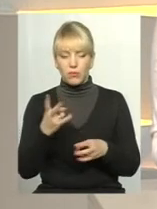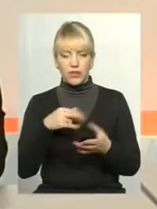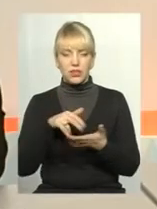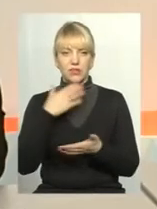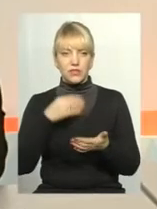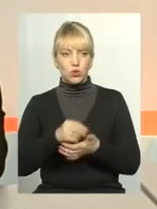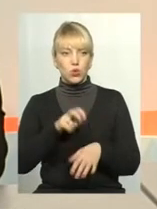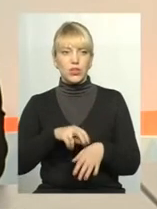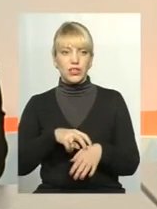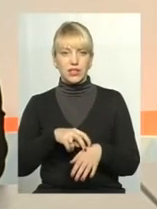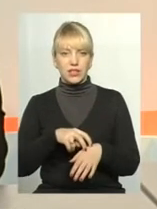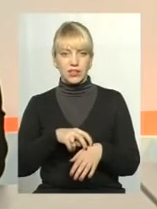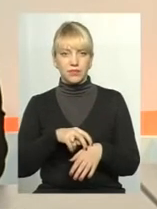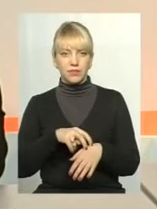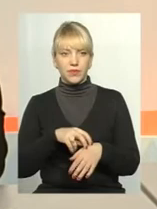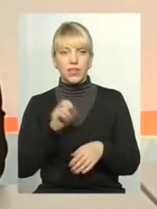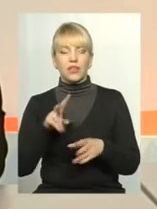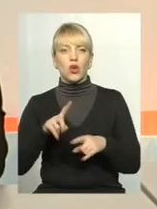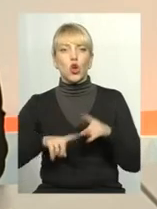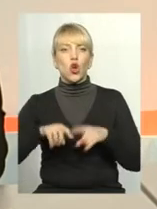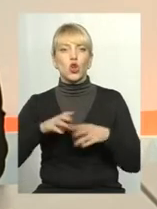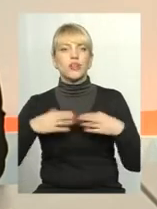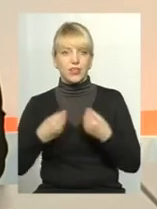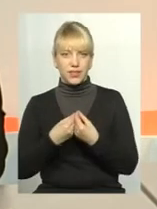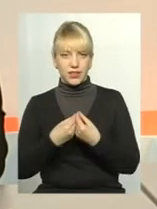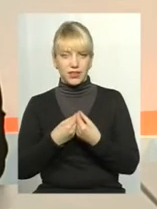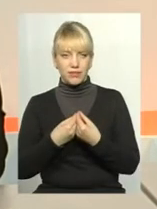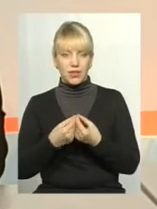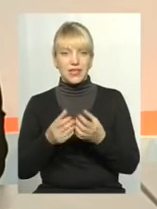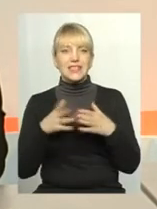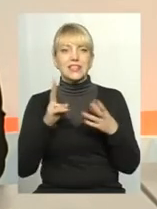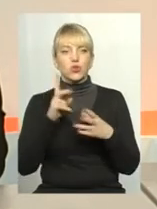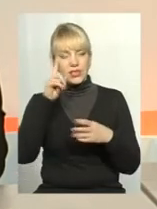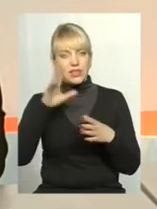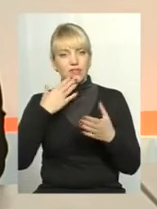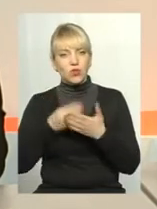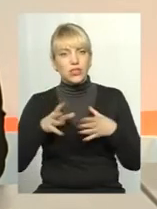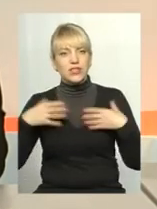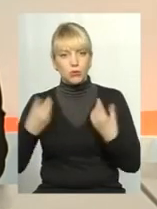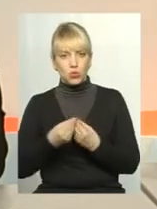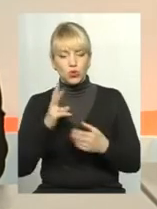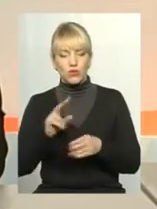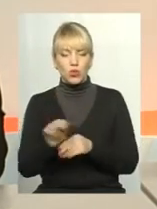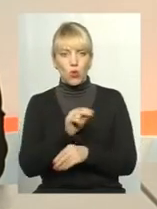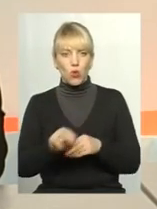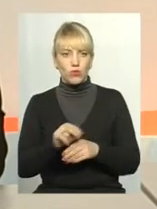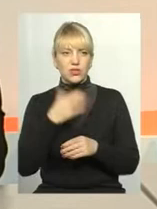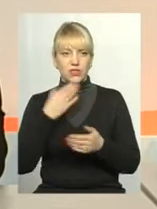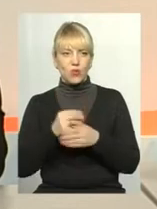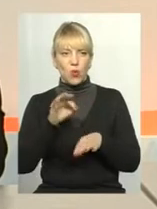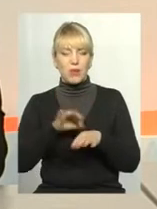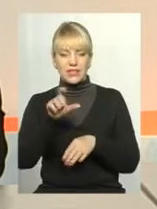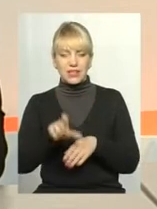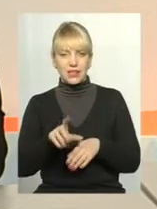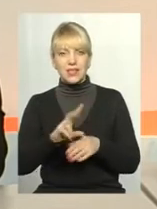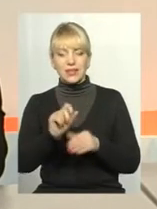навіть, я би краще не сказала, родинний лікар, лікар, який знає всю родину, виховує свого пацієнта